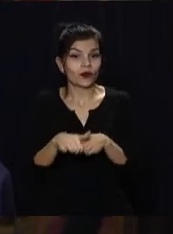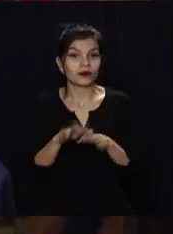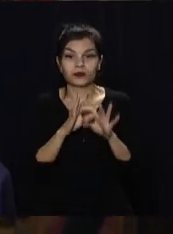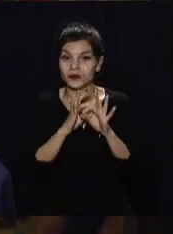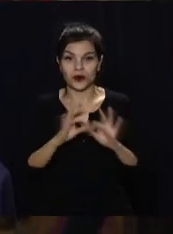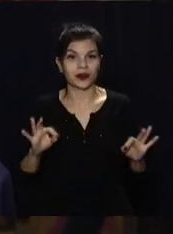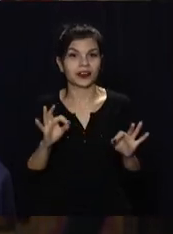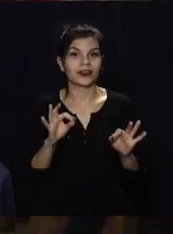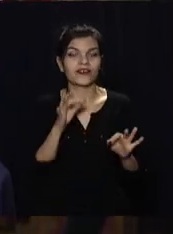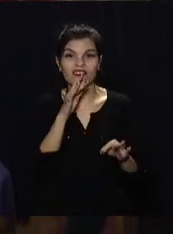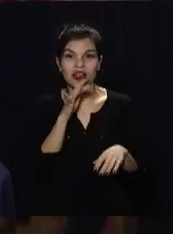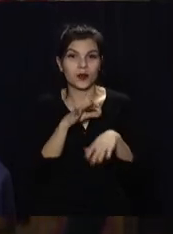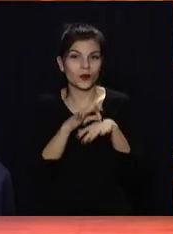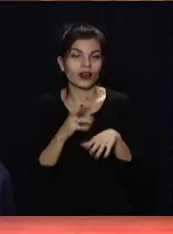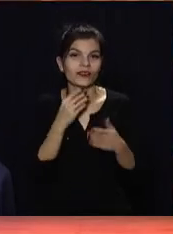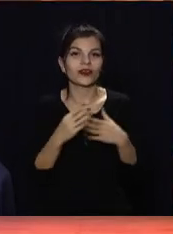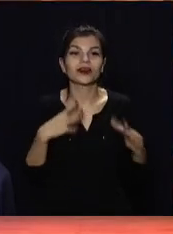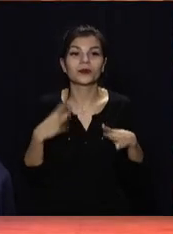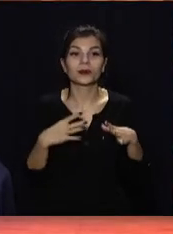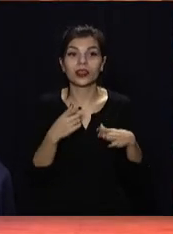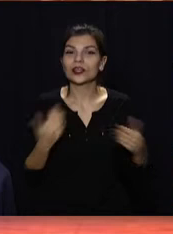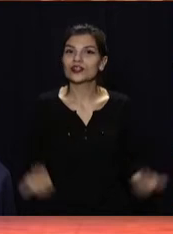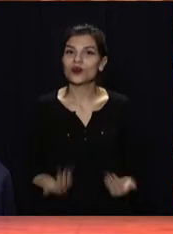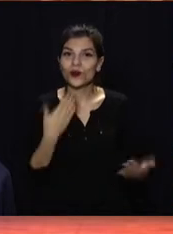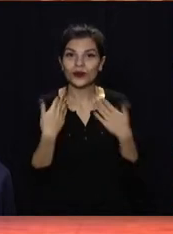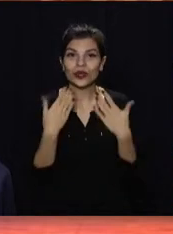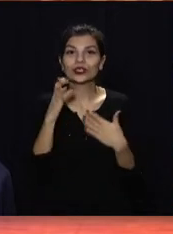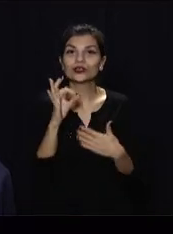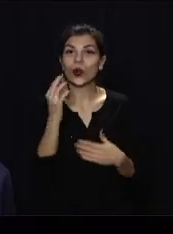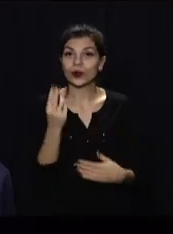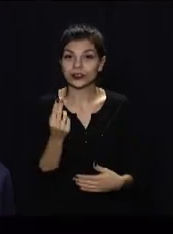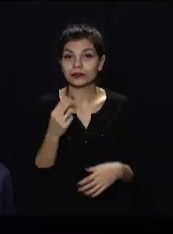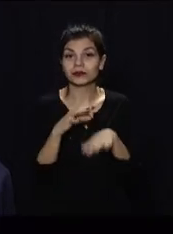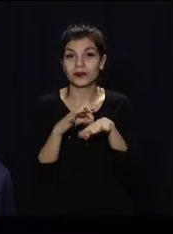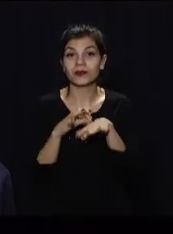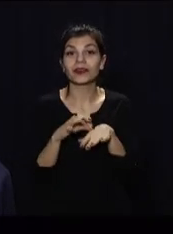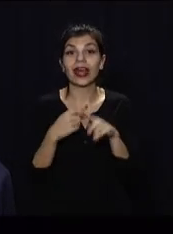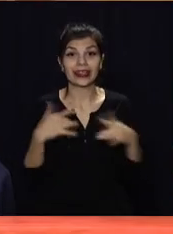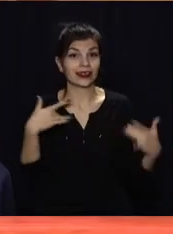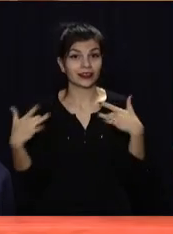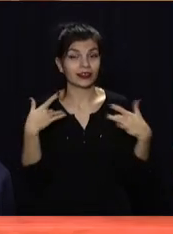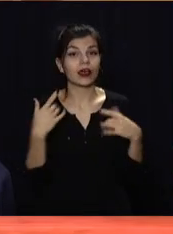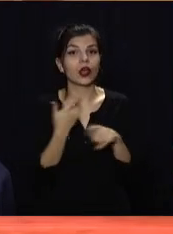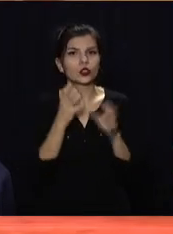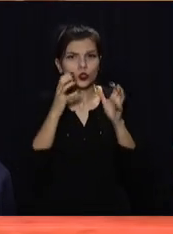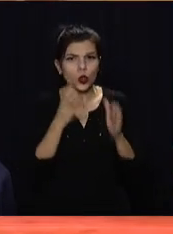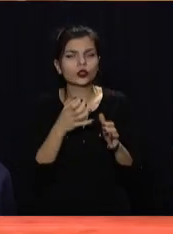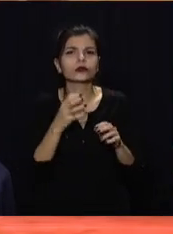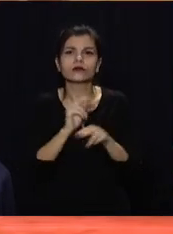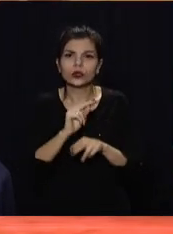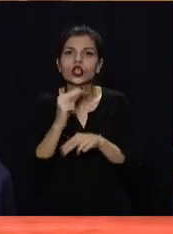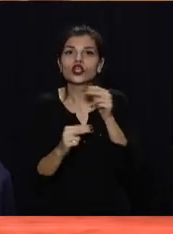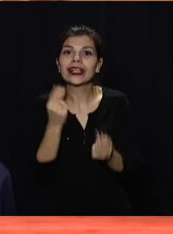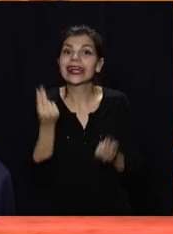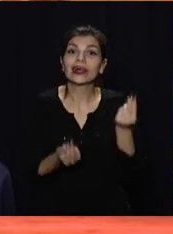час на своїй репетиції. Живе спілкування та соціалізація. В інклюзивному театрі серйозним речам навчають через гру.